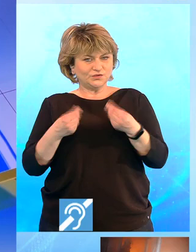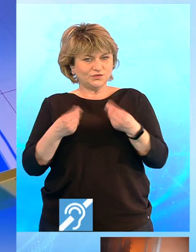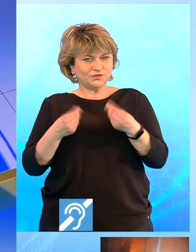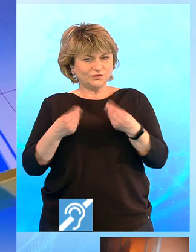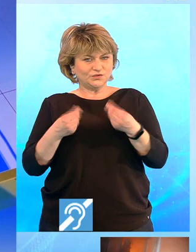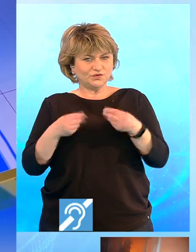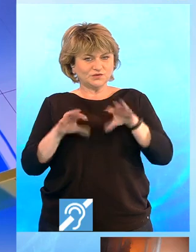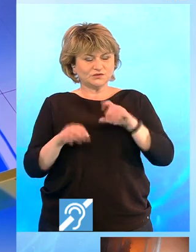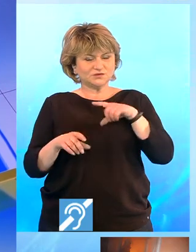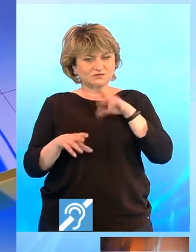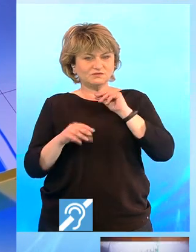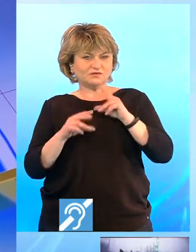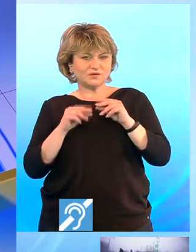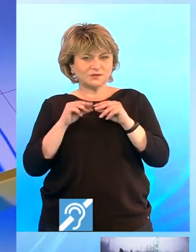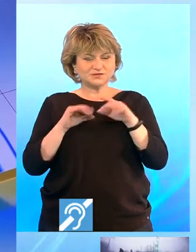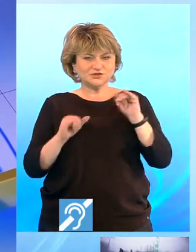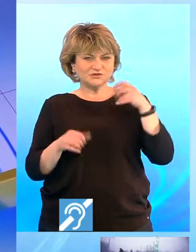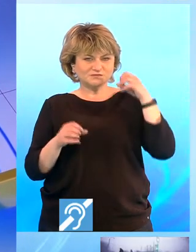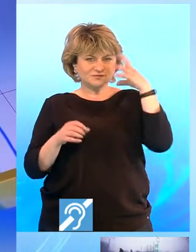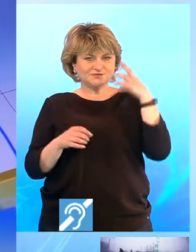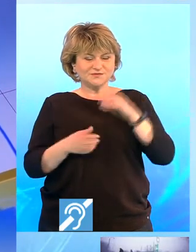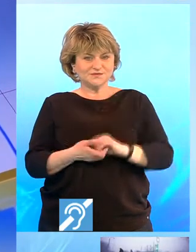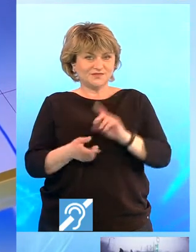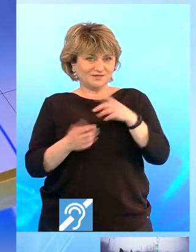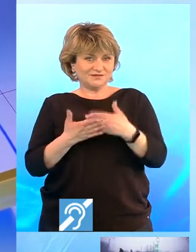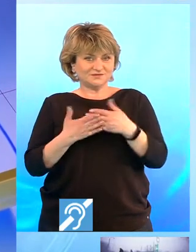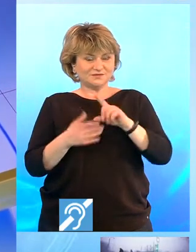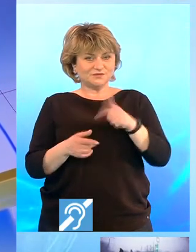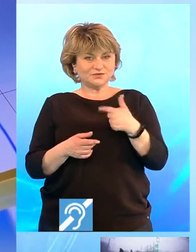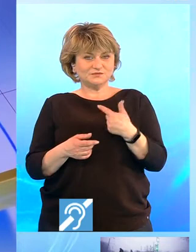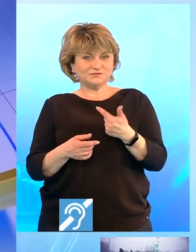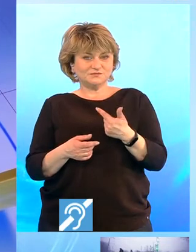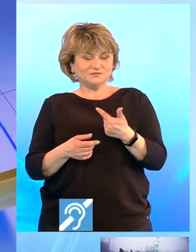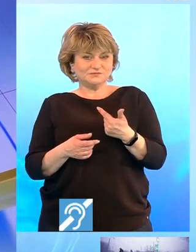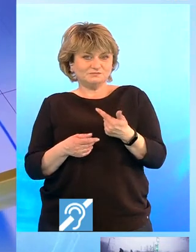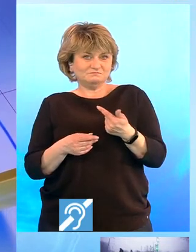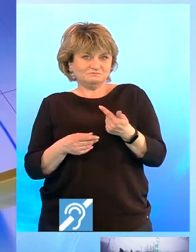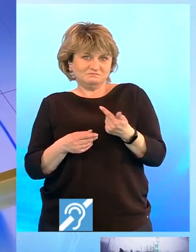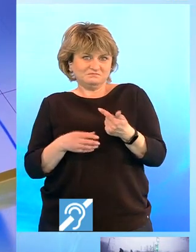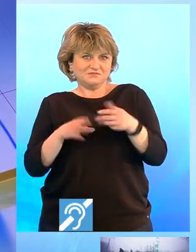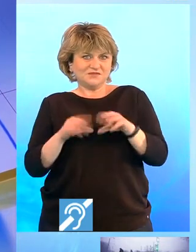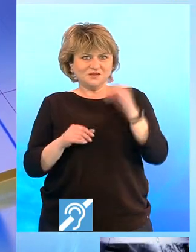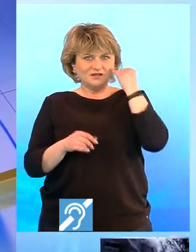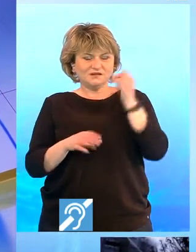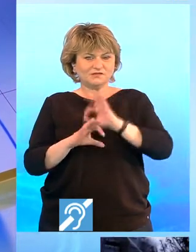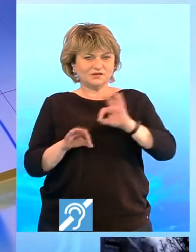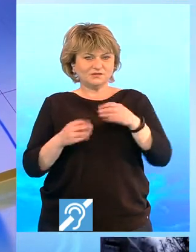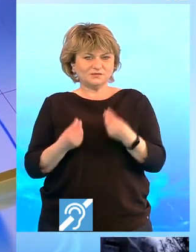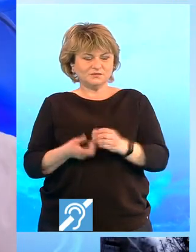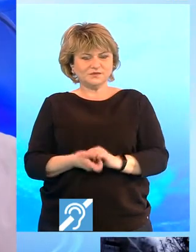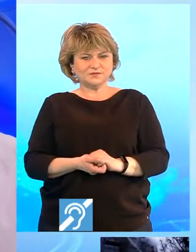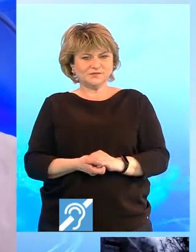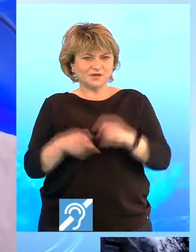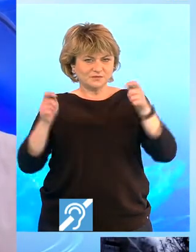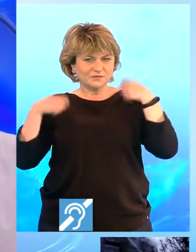Bun găsit! Suntem vorbăreți și isteți, de aceea putem primi idei foarte bune, dar știm să ne transmitem ideile.